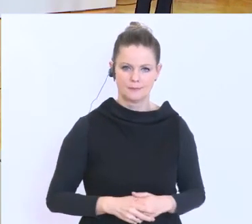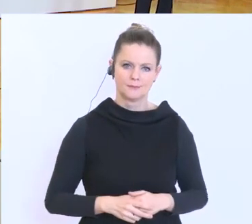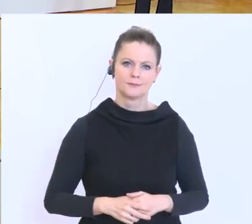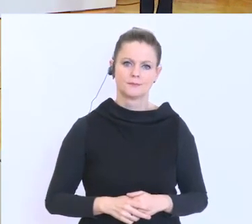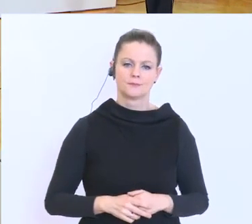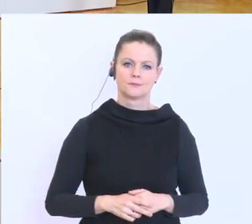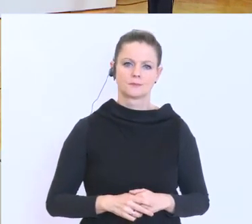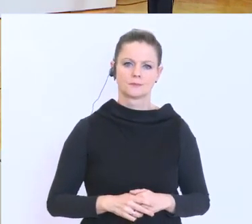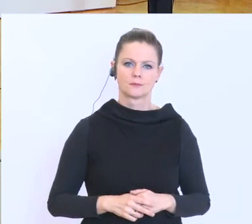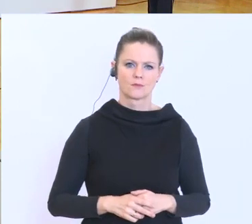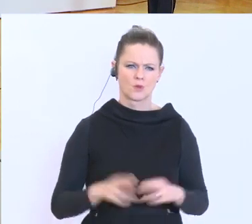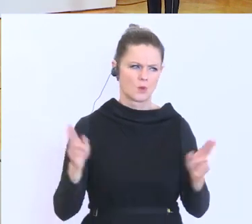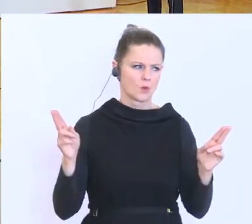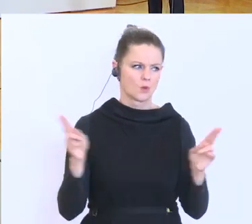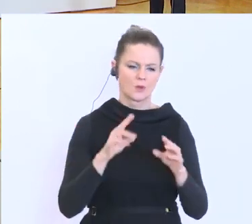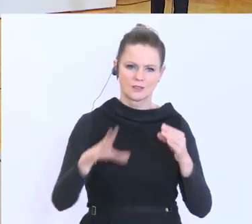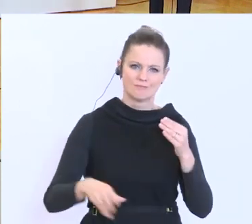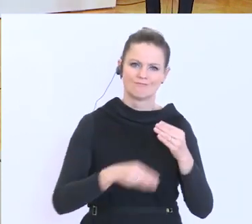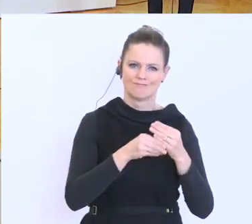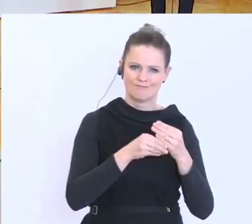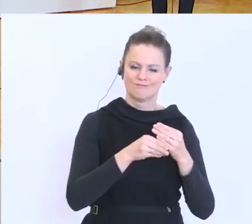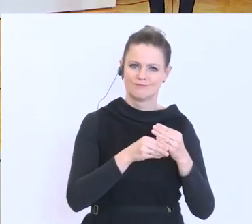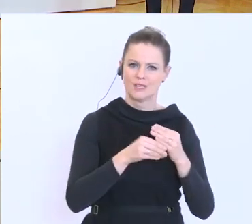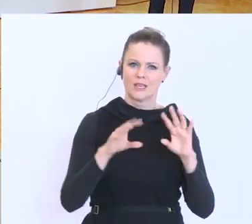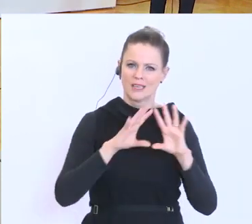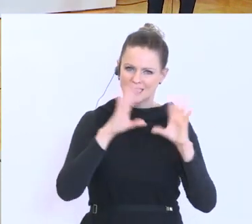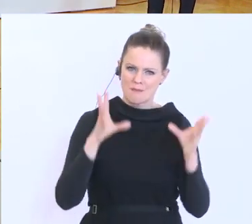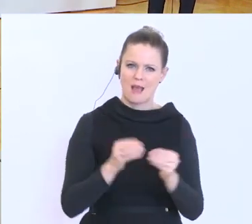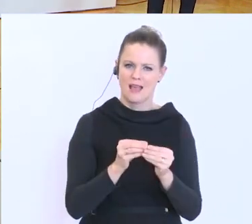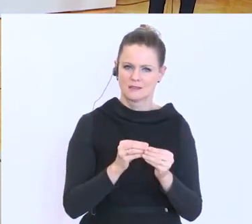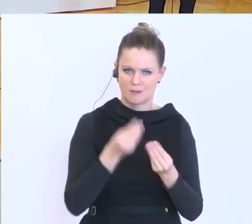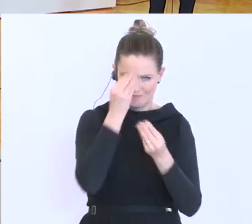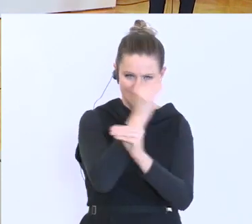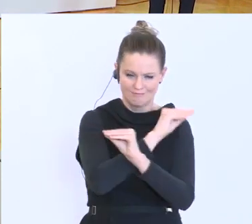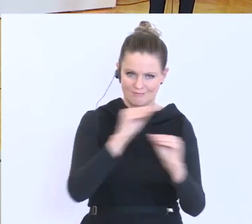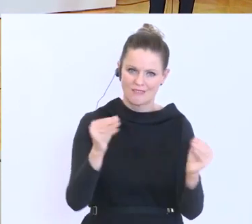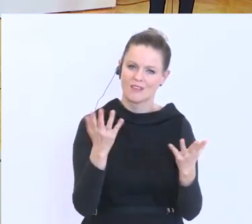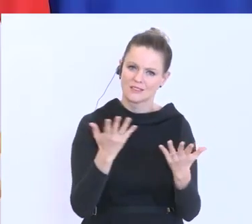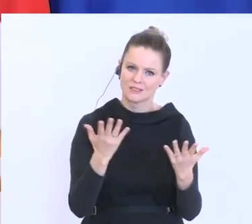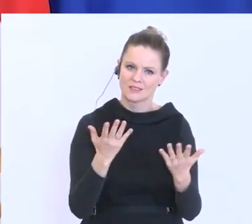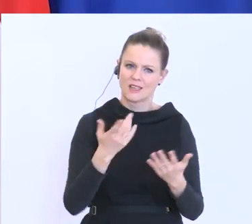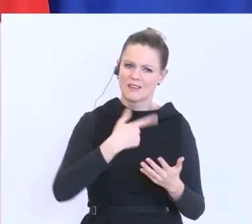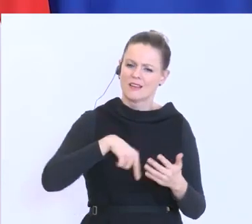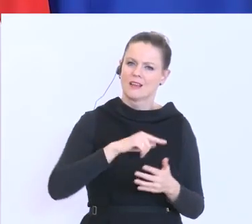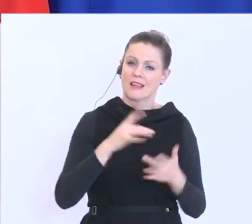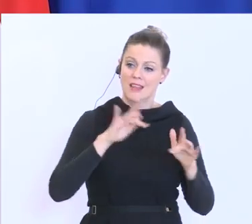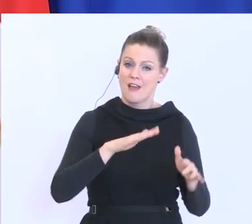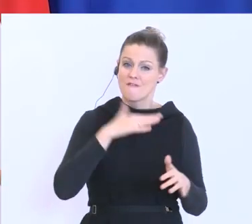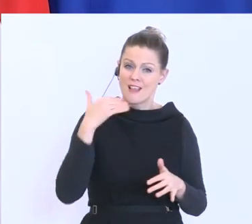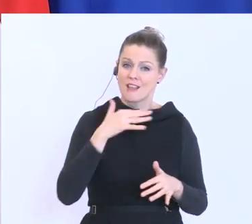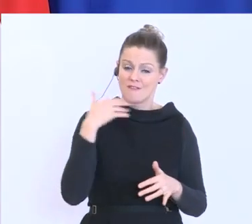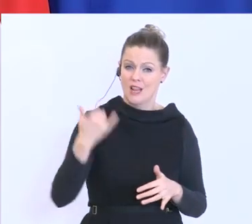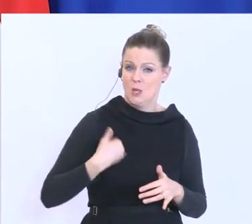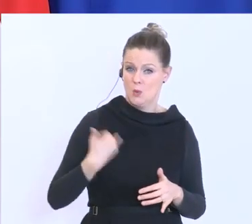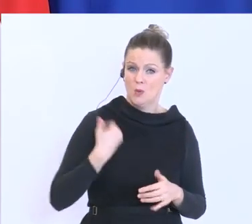Hier war eben, vielleicht darf ich nur kurz auch anschließen, der gemeinsame Appell, dass wir sehr viele Jugendliche haben, die